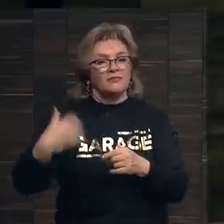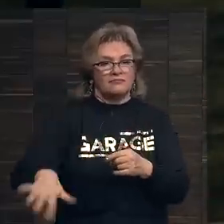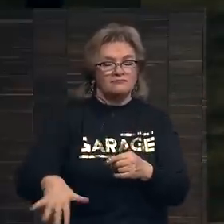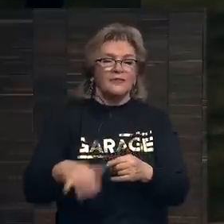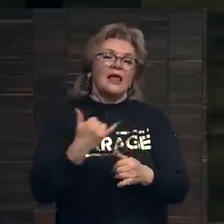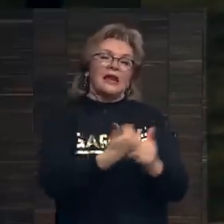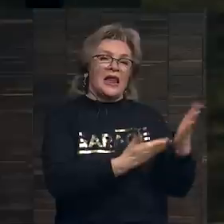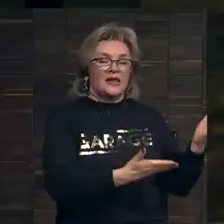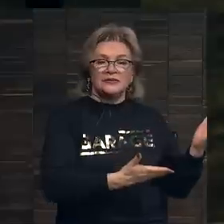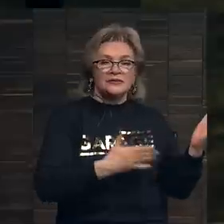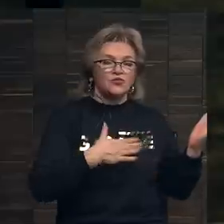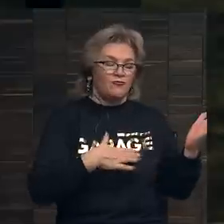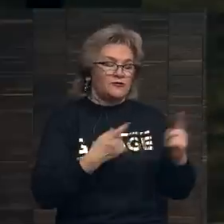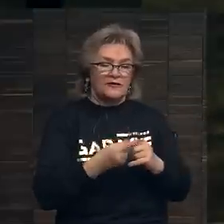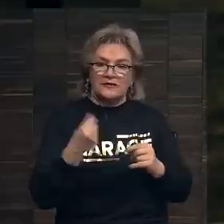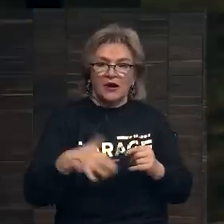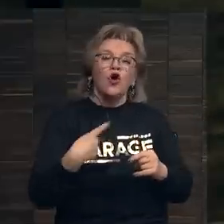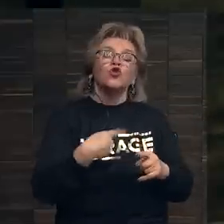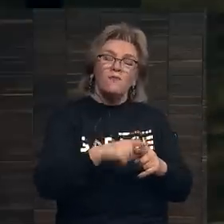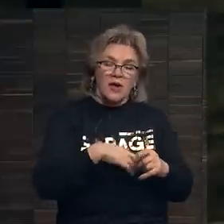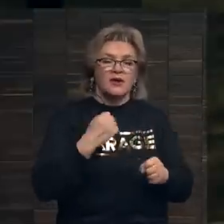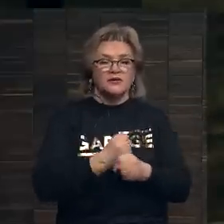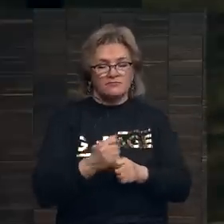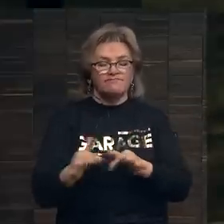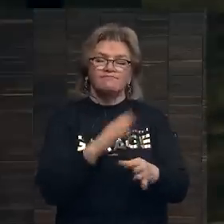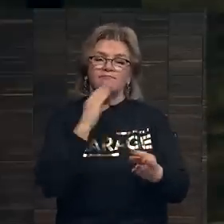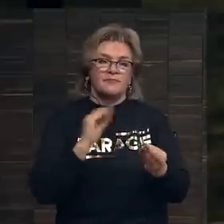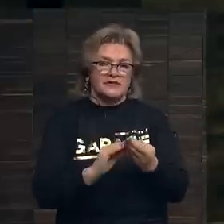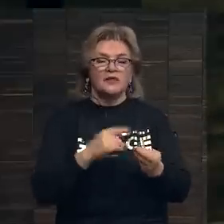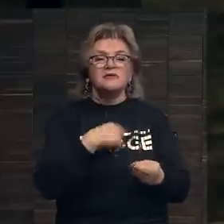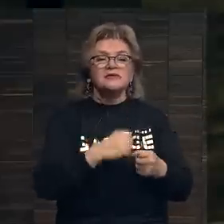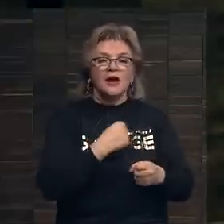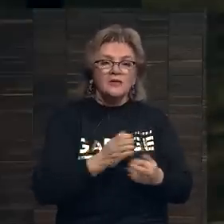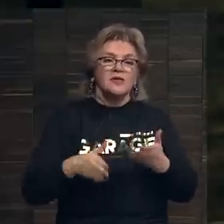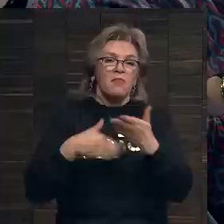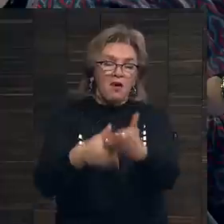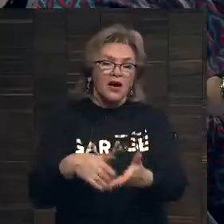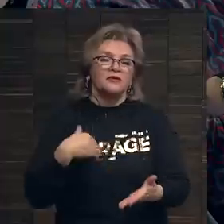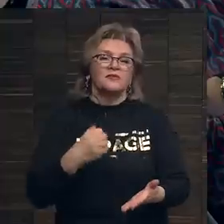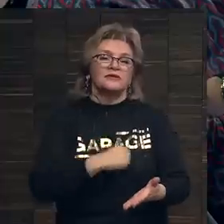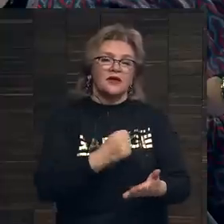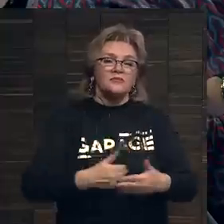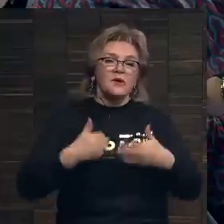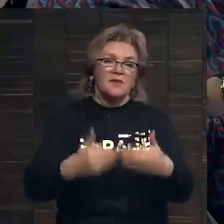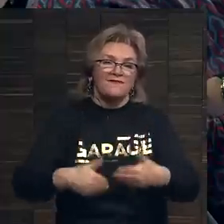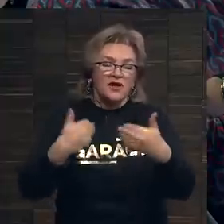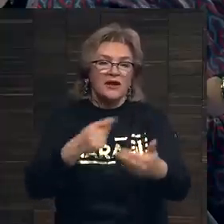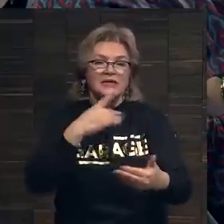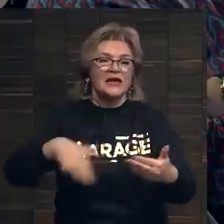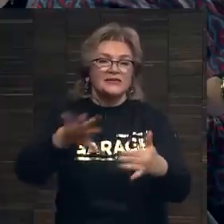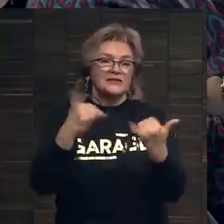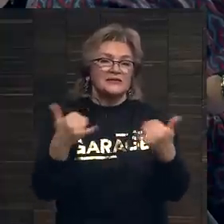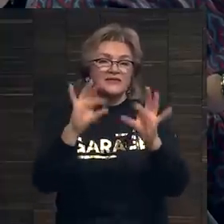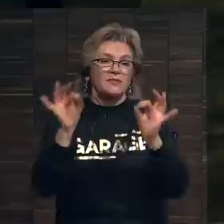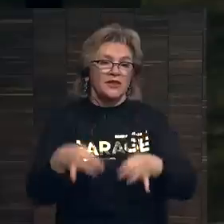удовольствие для нас, но мы этим занимаемся постоянно. Мы стараемся помогать, мы стараемся продвигать российское